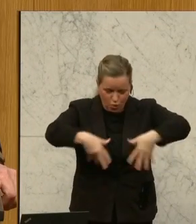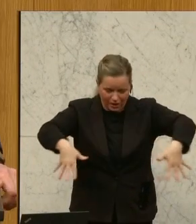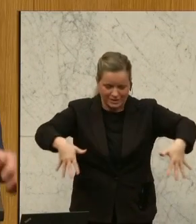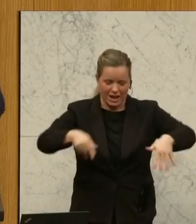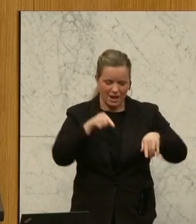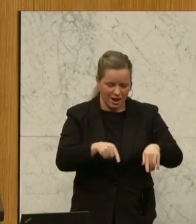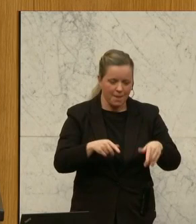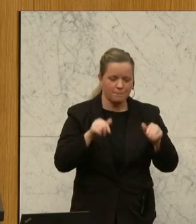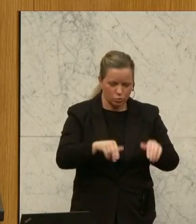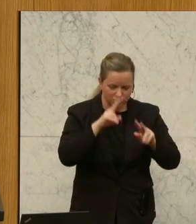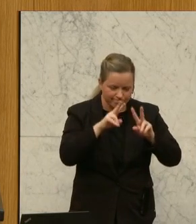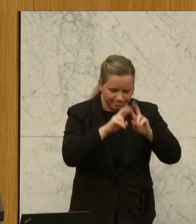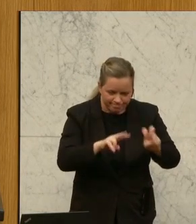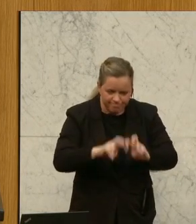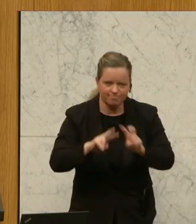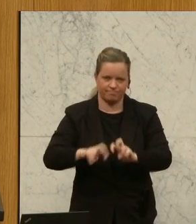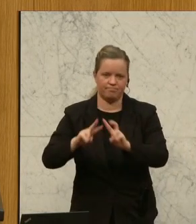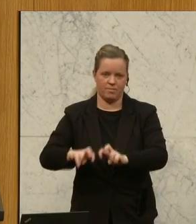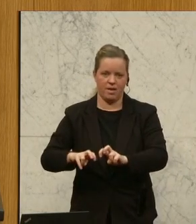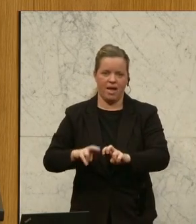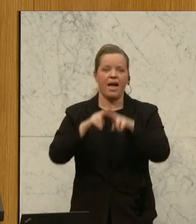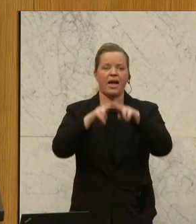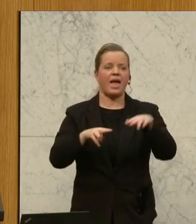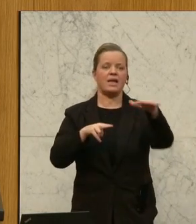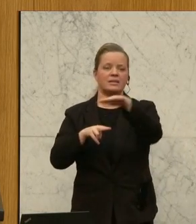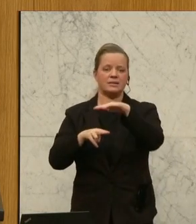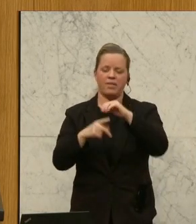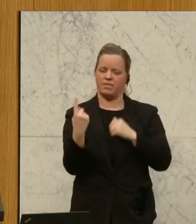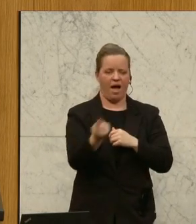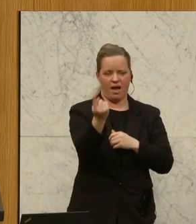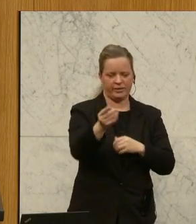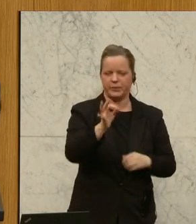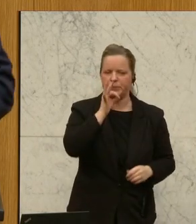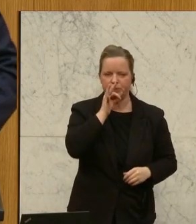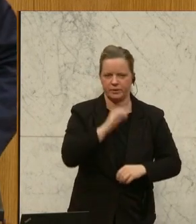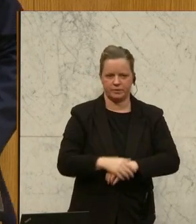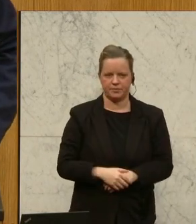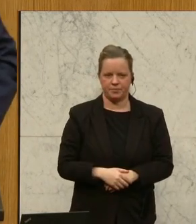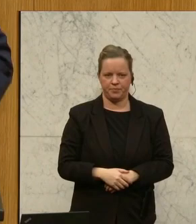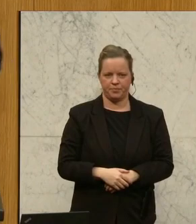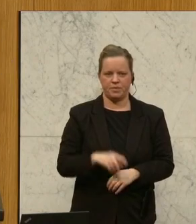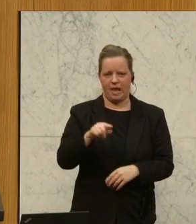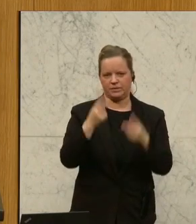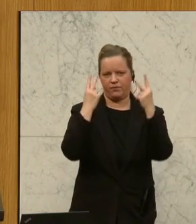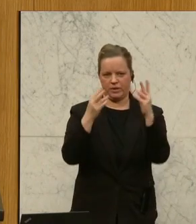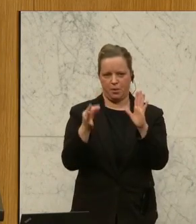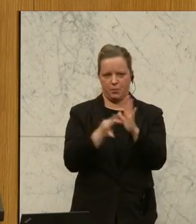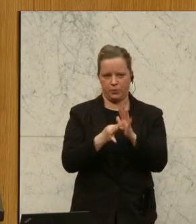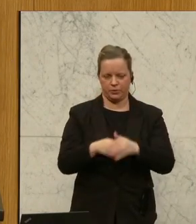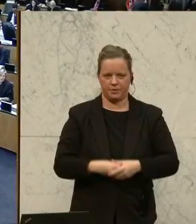andere keinerlei Nachhaltigkeit erzeugt. Das ist der entscheidende Punkt. Das ist der entscheidende Punkt.